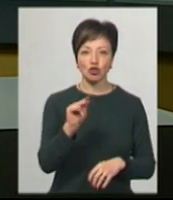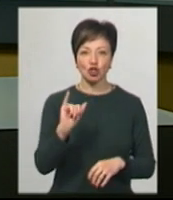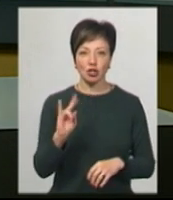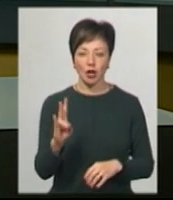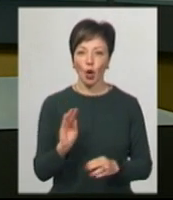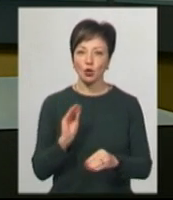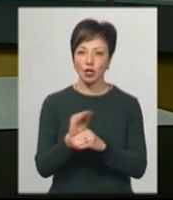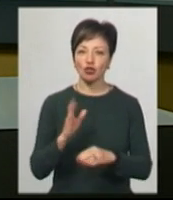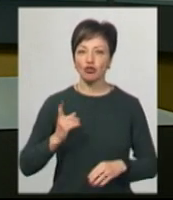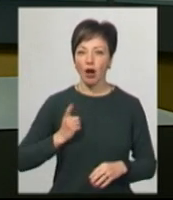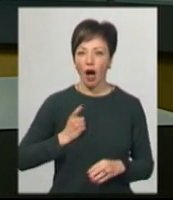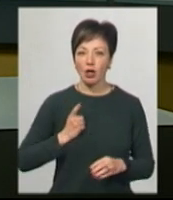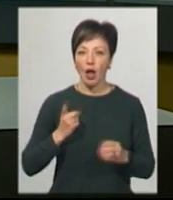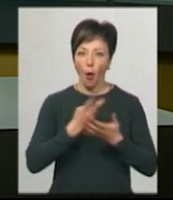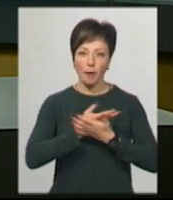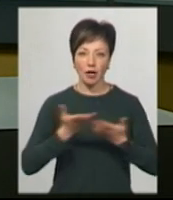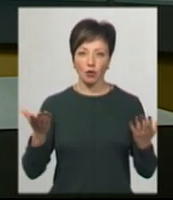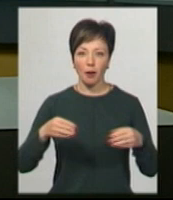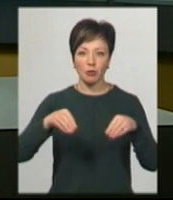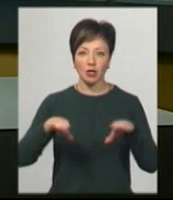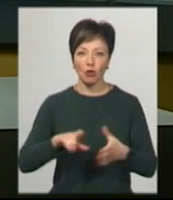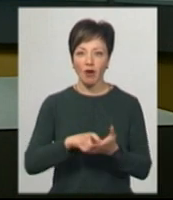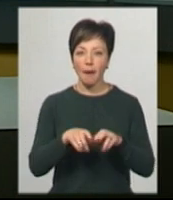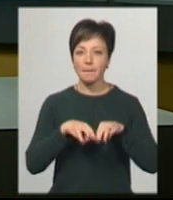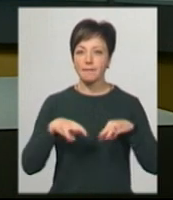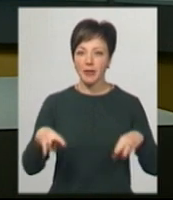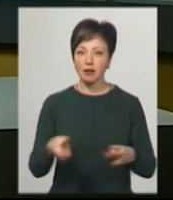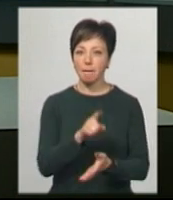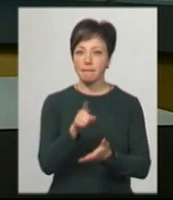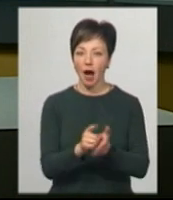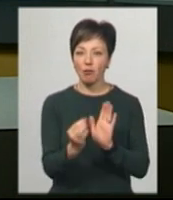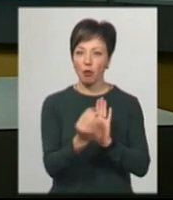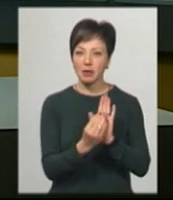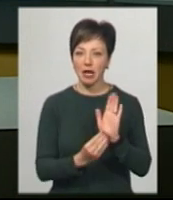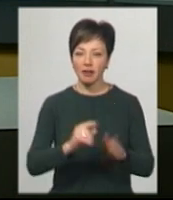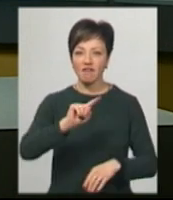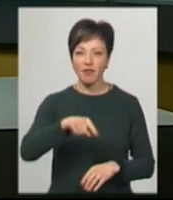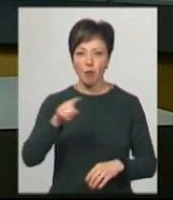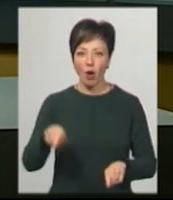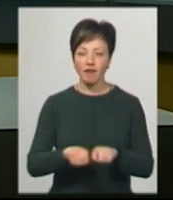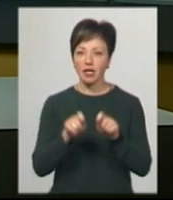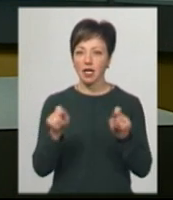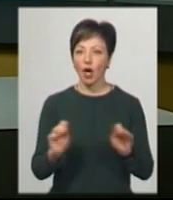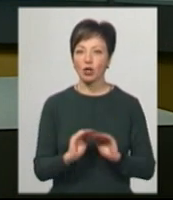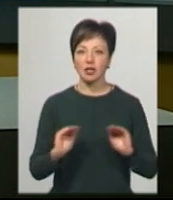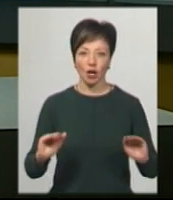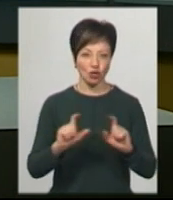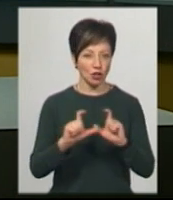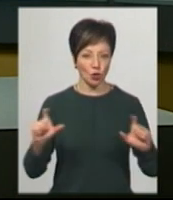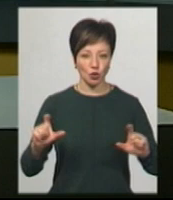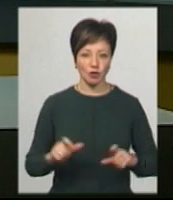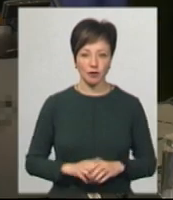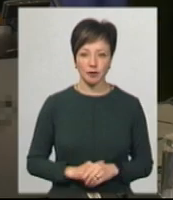Додає, чекають лише на оприлюднення постанови Кабміну, у якій мають прописати вимоги до відкриття дошкільних закладів.